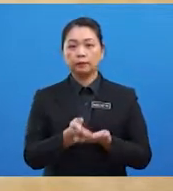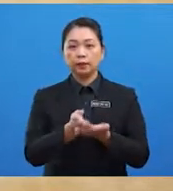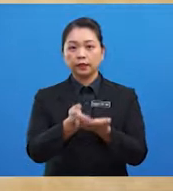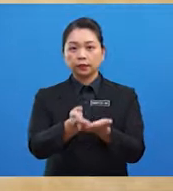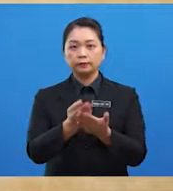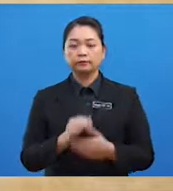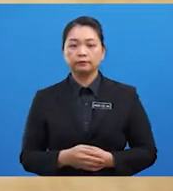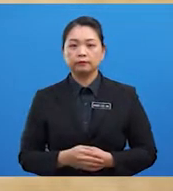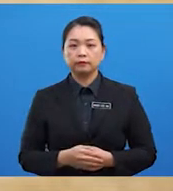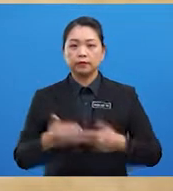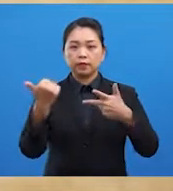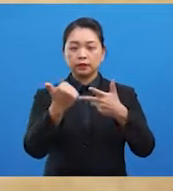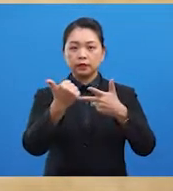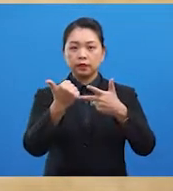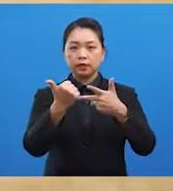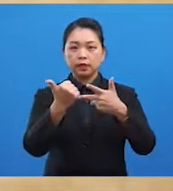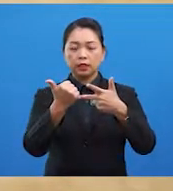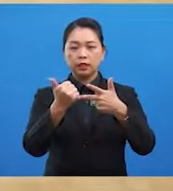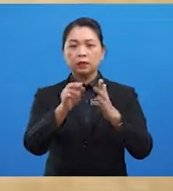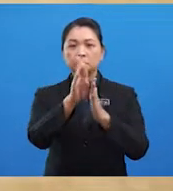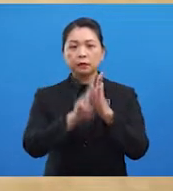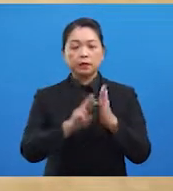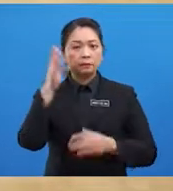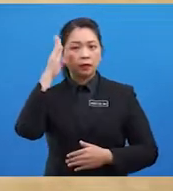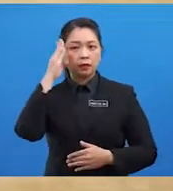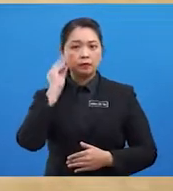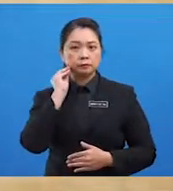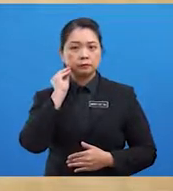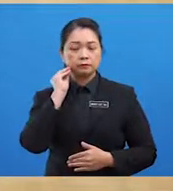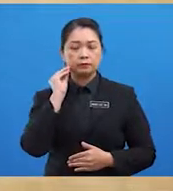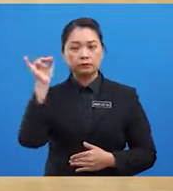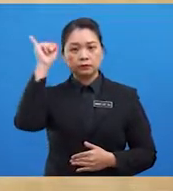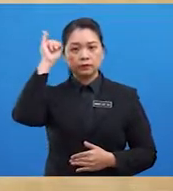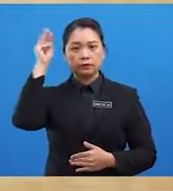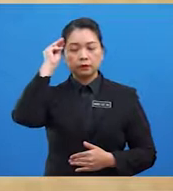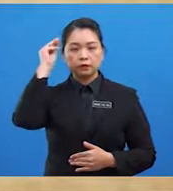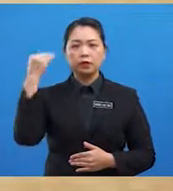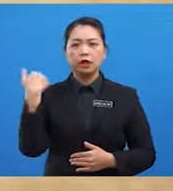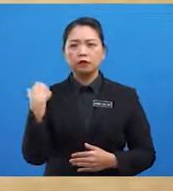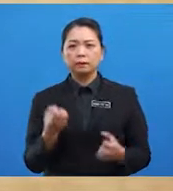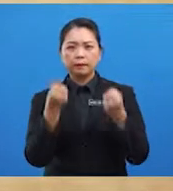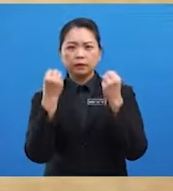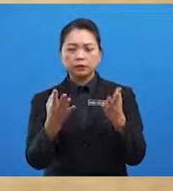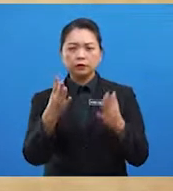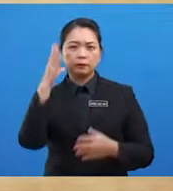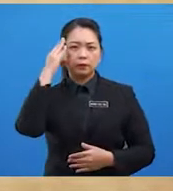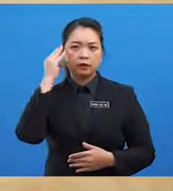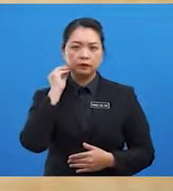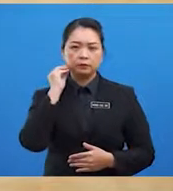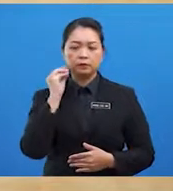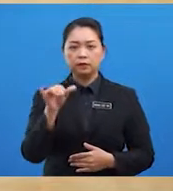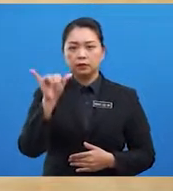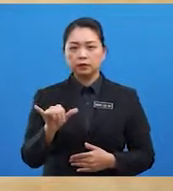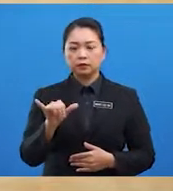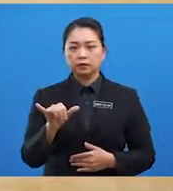Ketiga, berpengalaman Ibnu Majid mempunyai banyak pengalaman yang